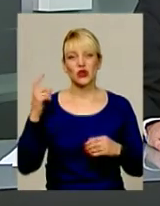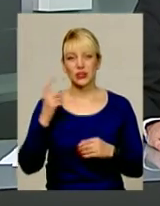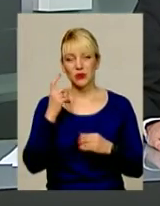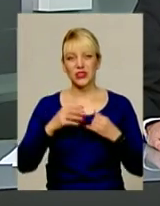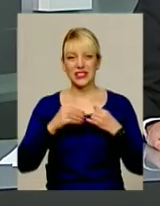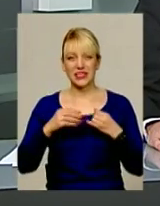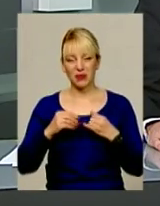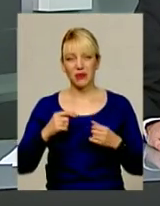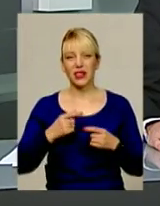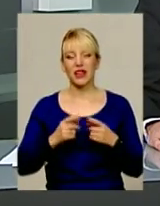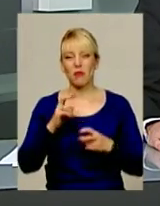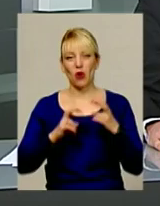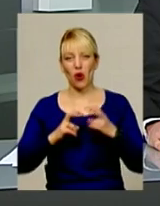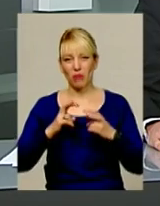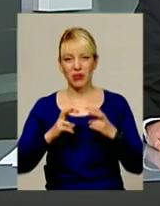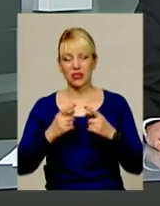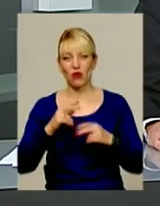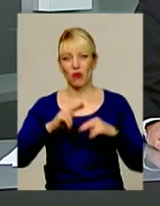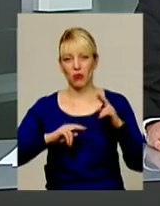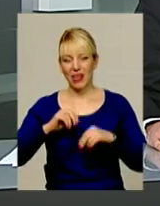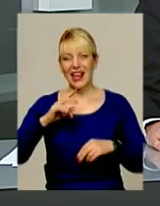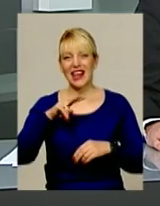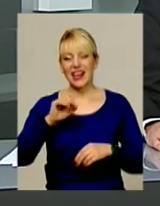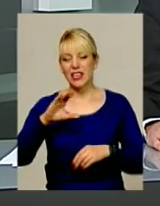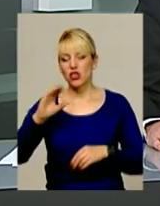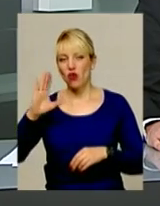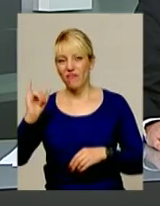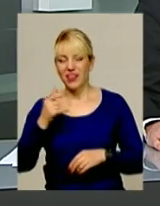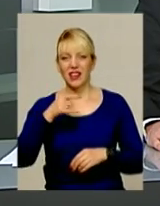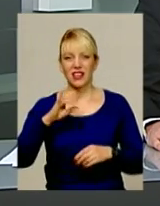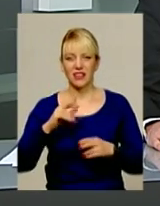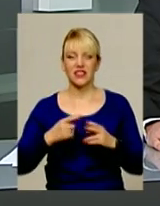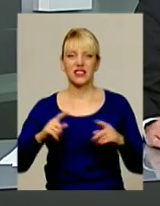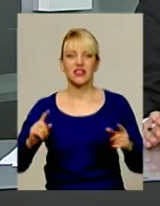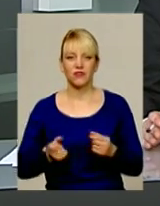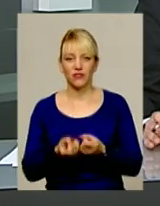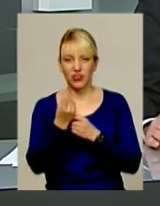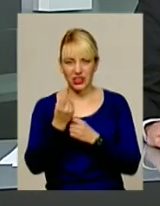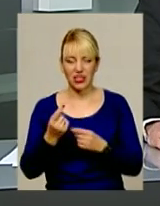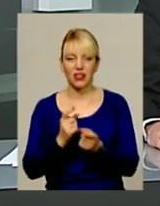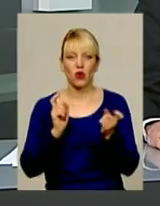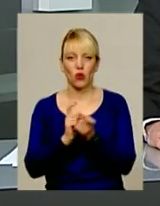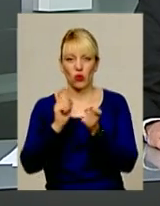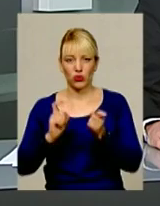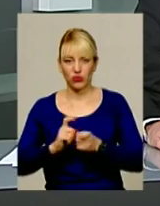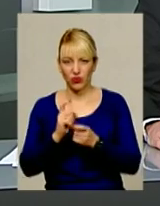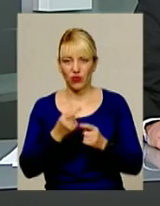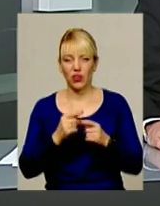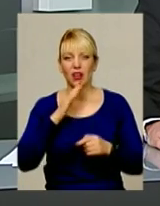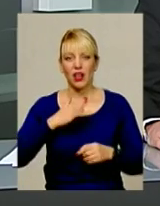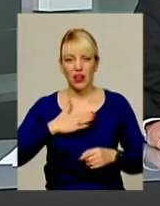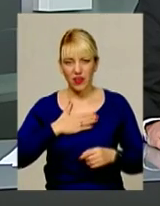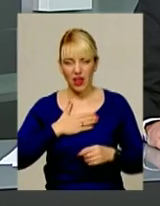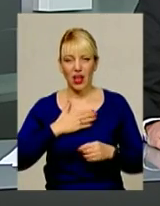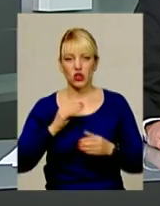землі промислове будівництво. лісових Гринівцях Хмельницького району розгорівся земельний конфлікт. До нашої редакції звернулися власниці